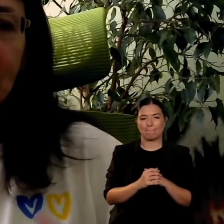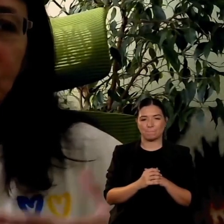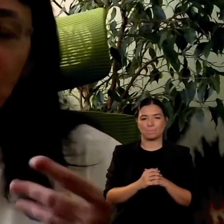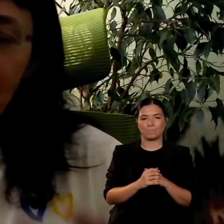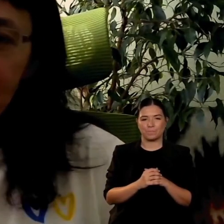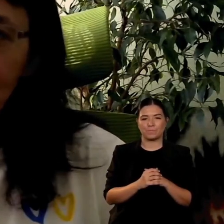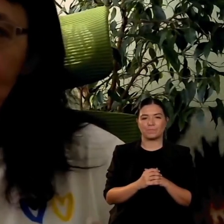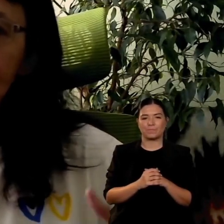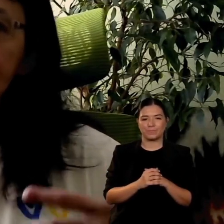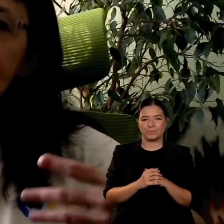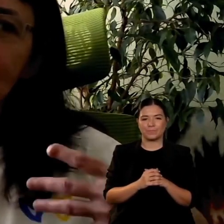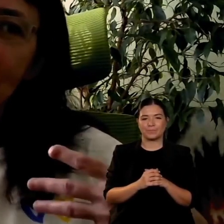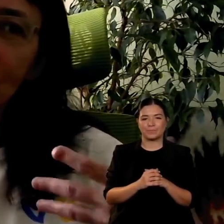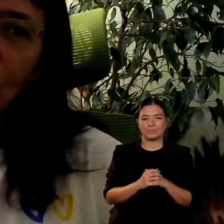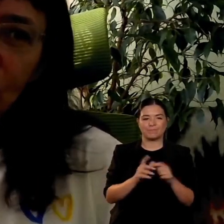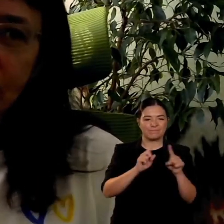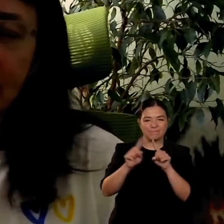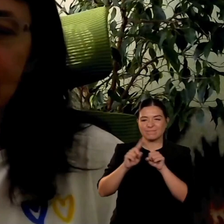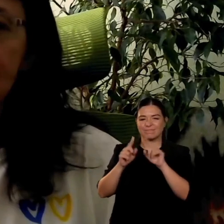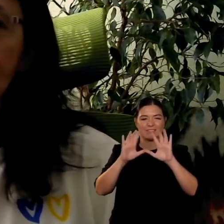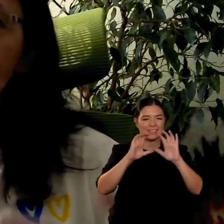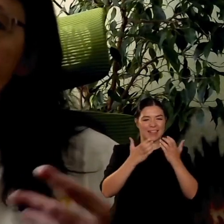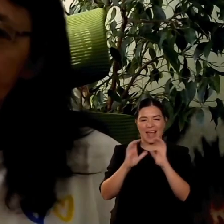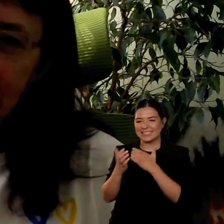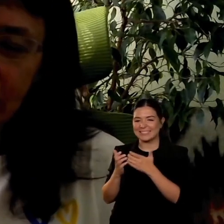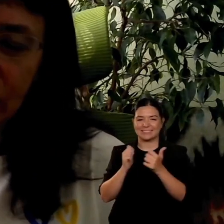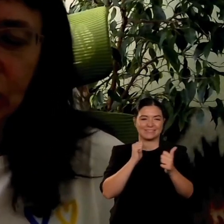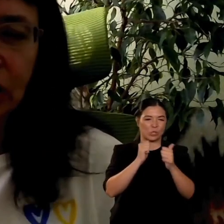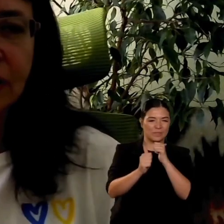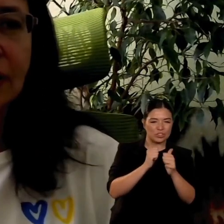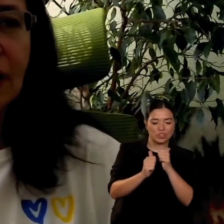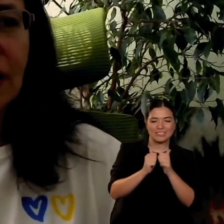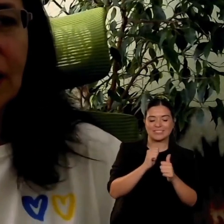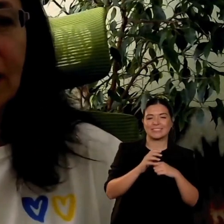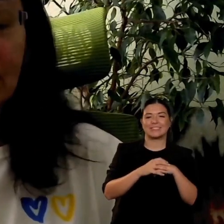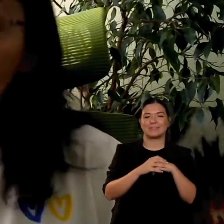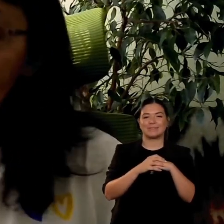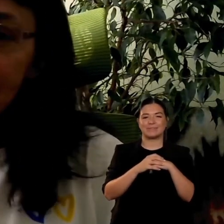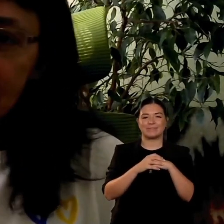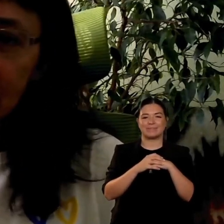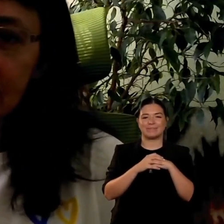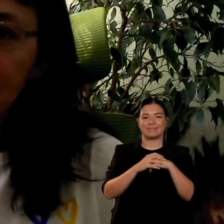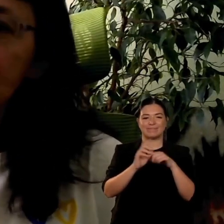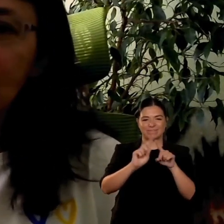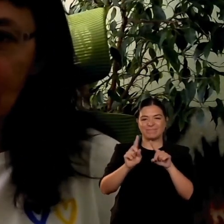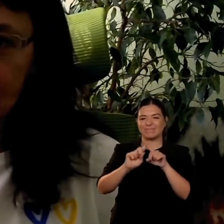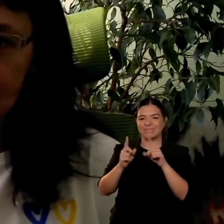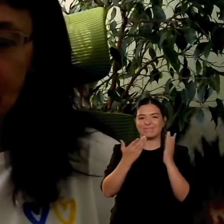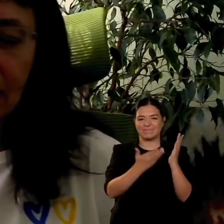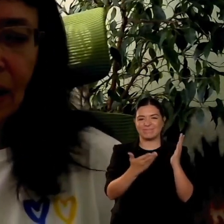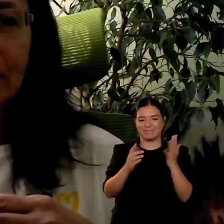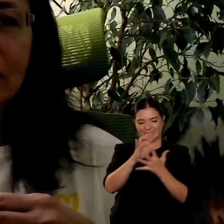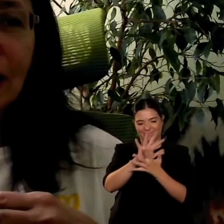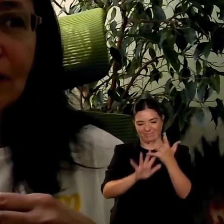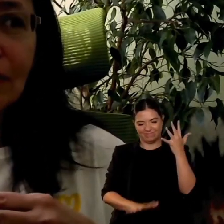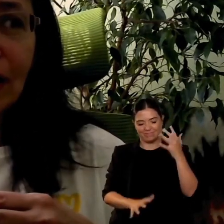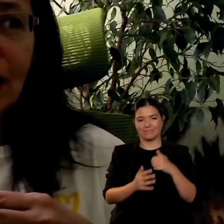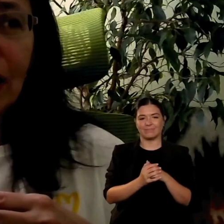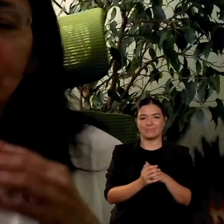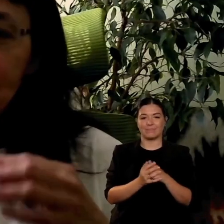nuova era digitale mi piacerebbe evidenziare che Scratch è un eccellente